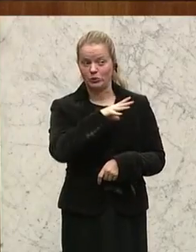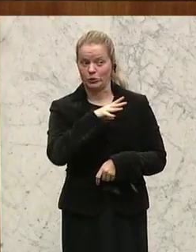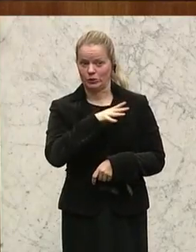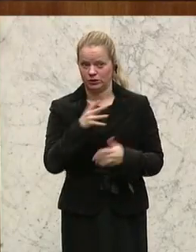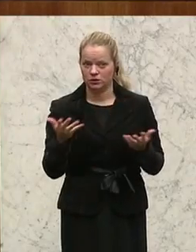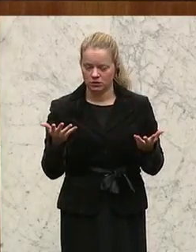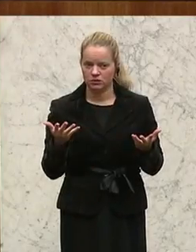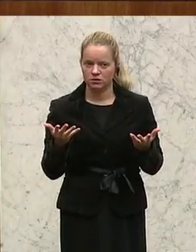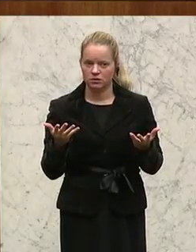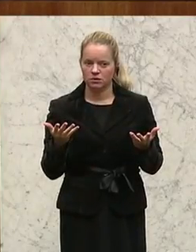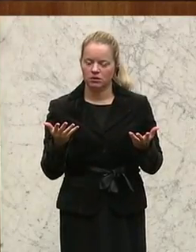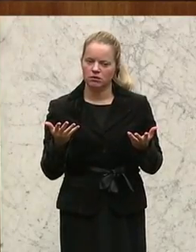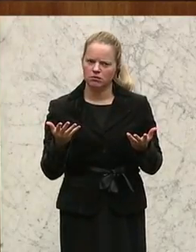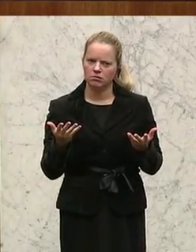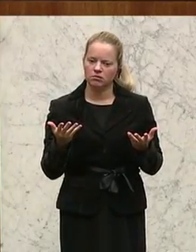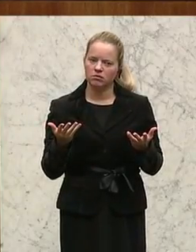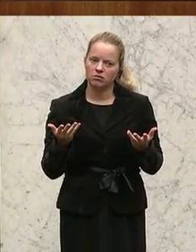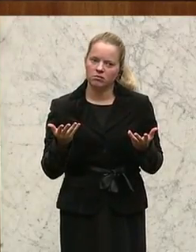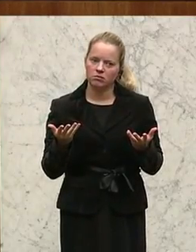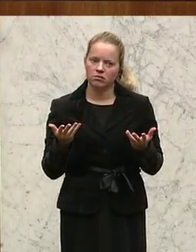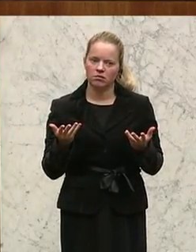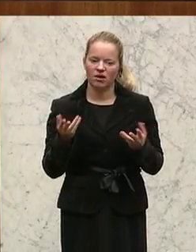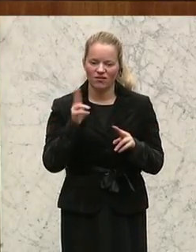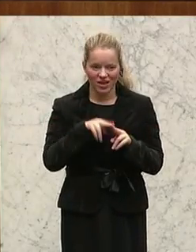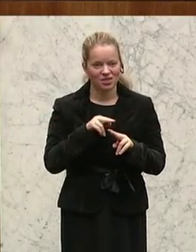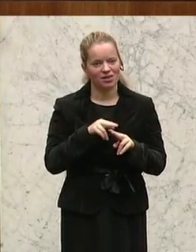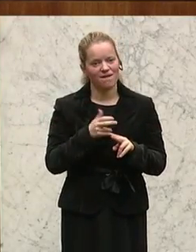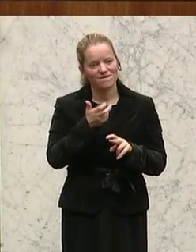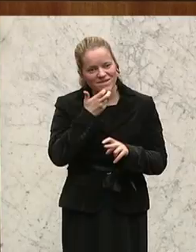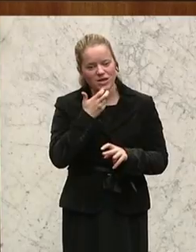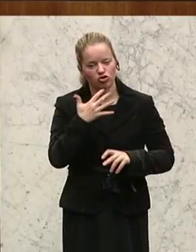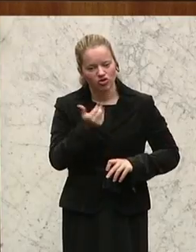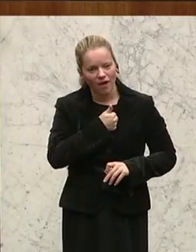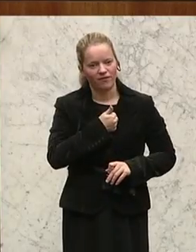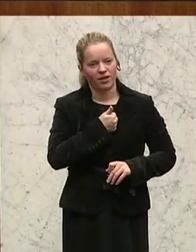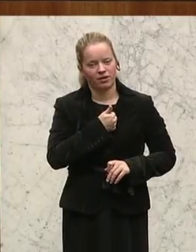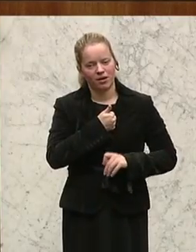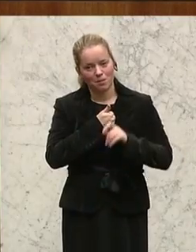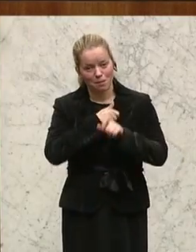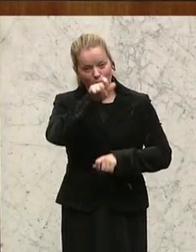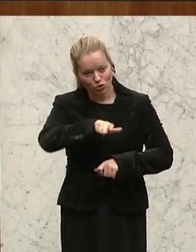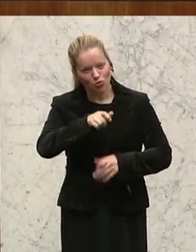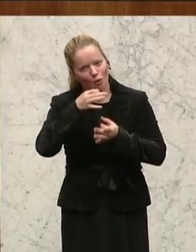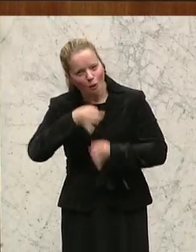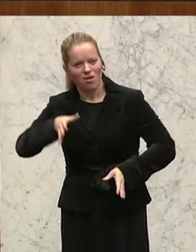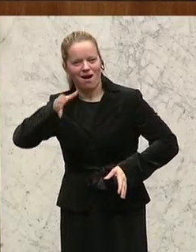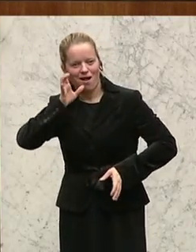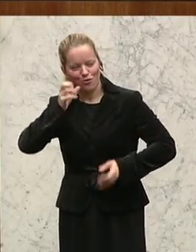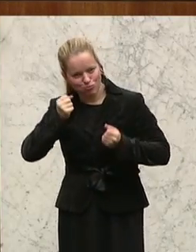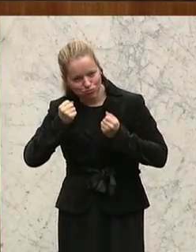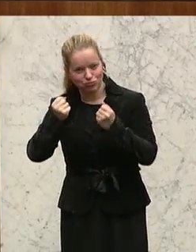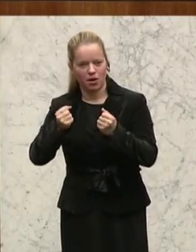wenn Sie die auf den Pfad der Tugend zurückholen wollen, dann müssen Sie für eine entsprechende,